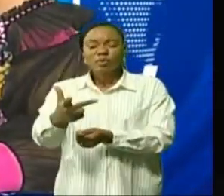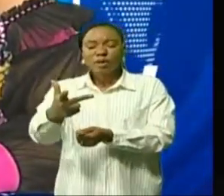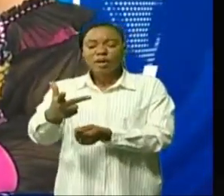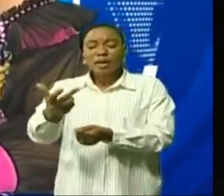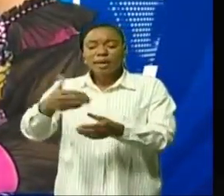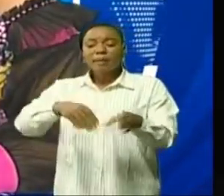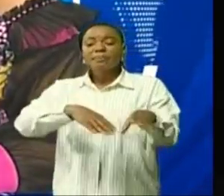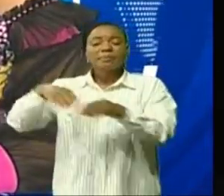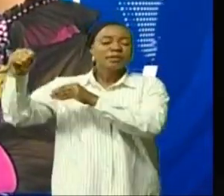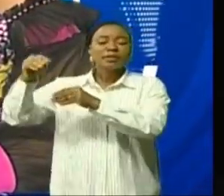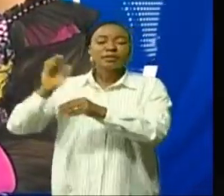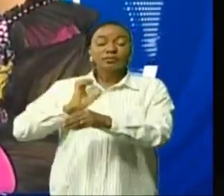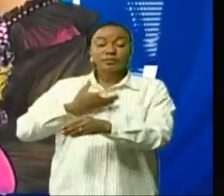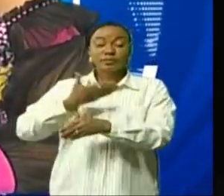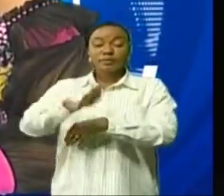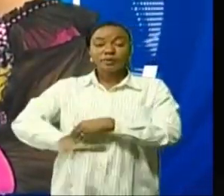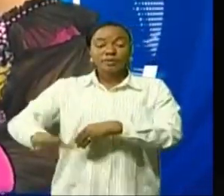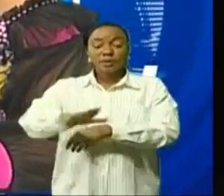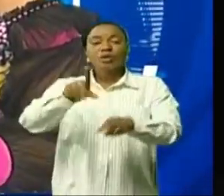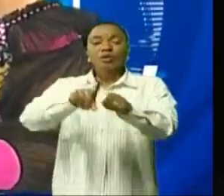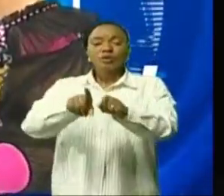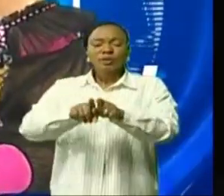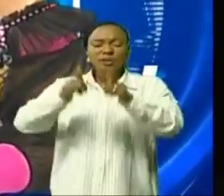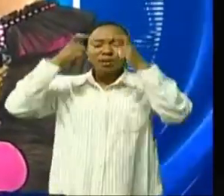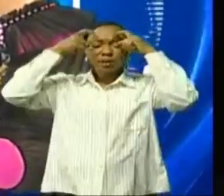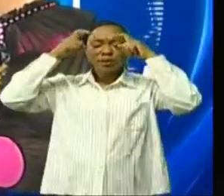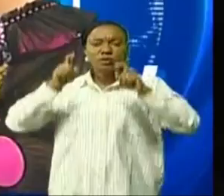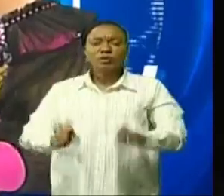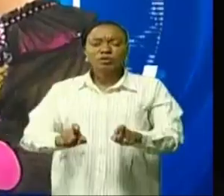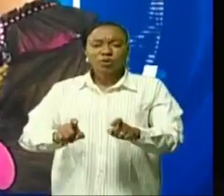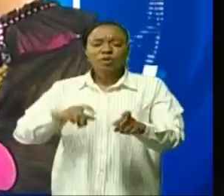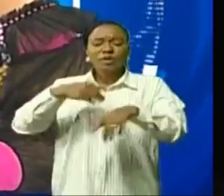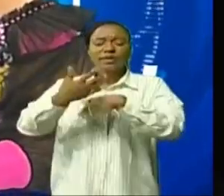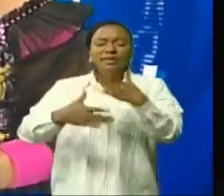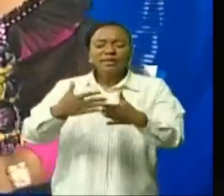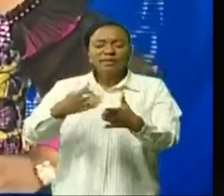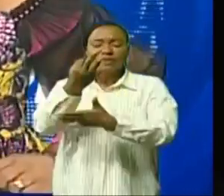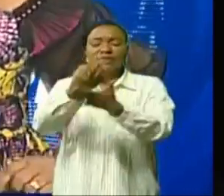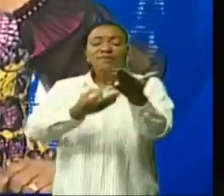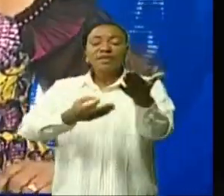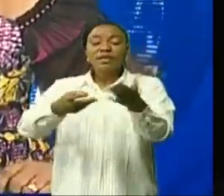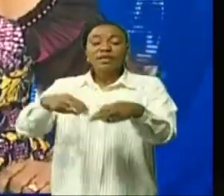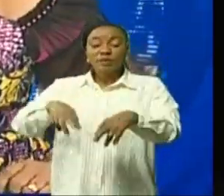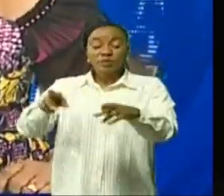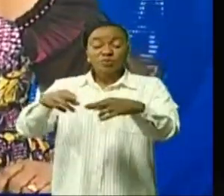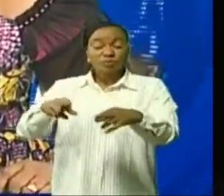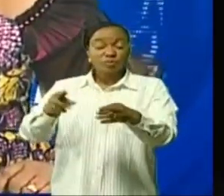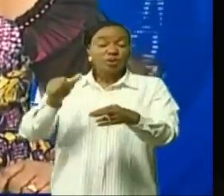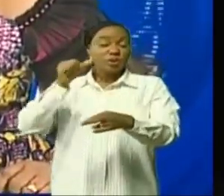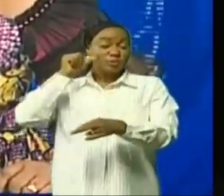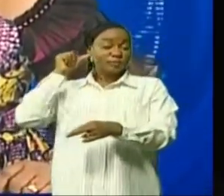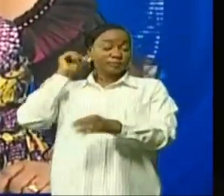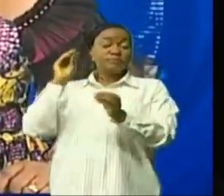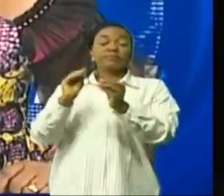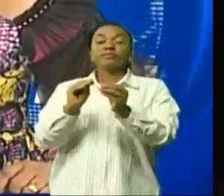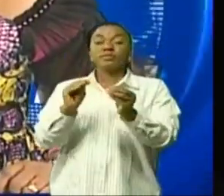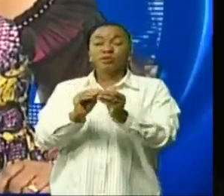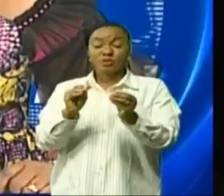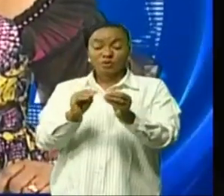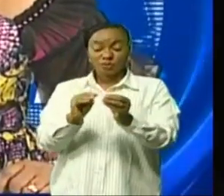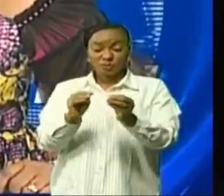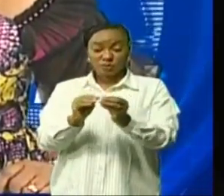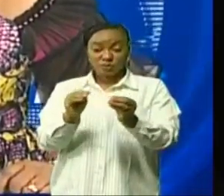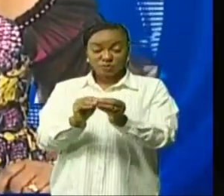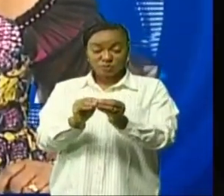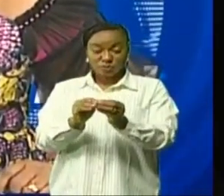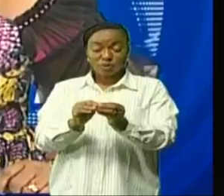s'y sont là les résolutions phares reprises dans la feuille de route dite de Luanda. Et c'est ce qu'on peut retenir du sommet